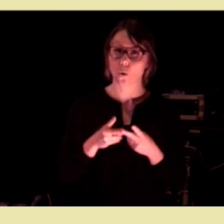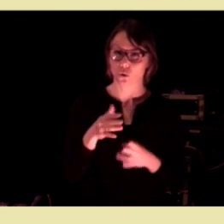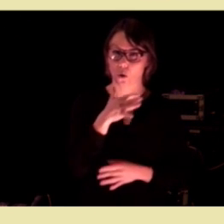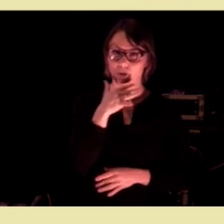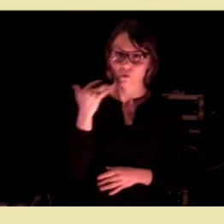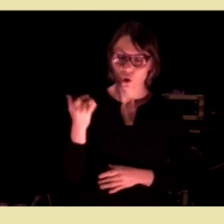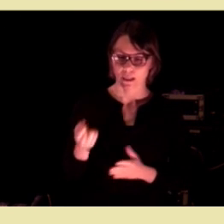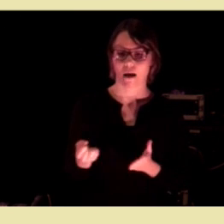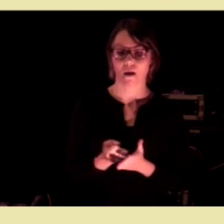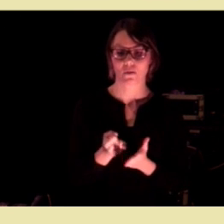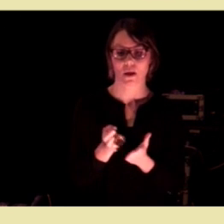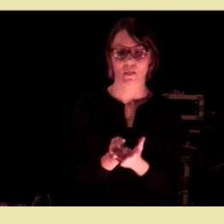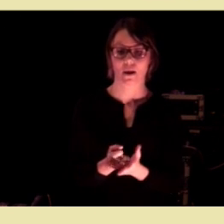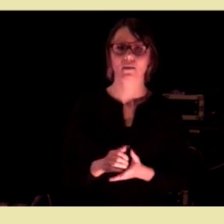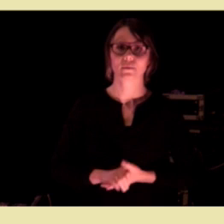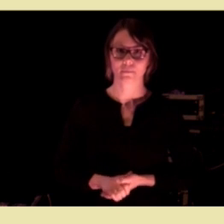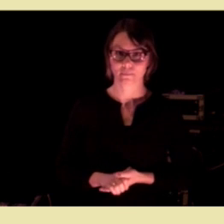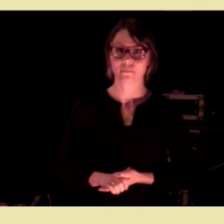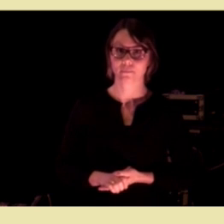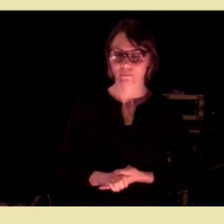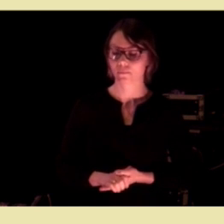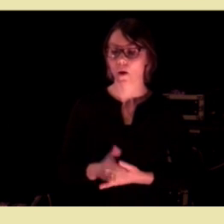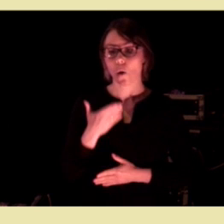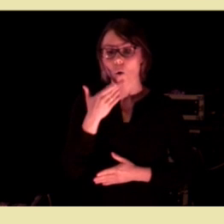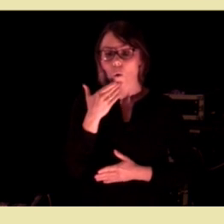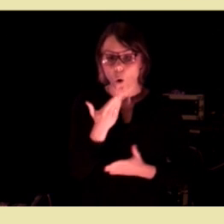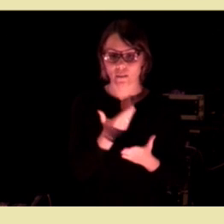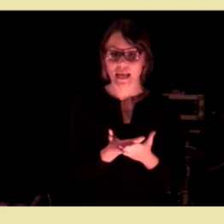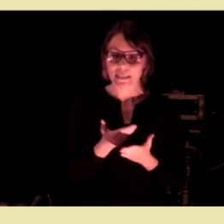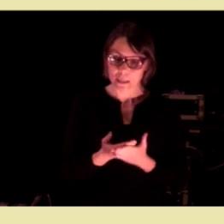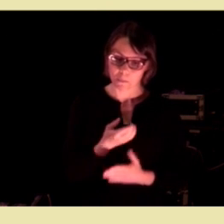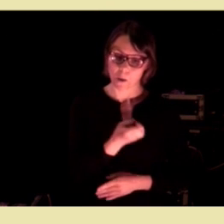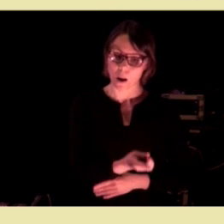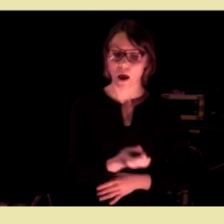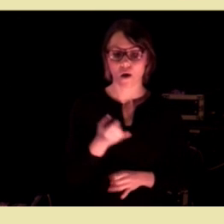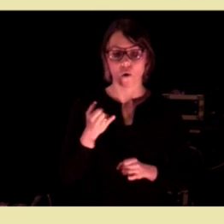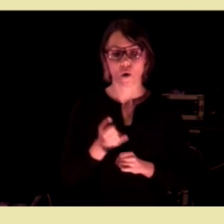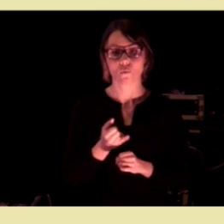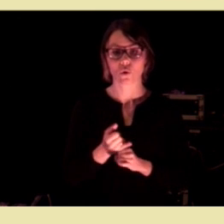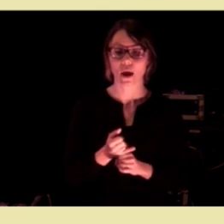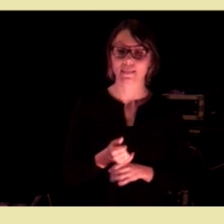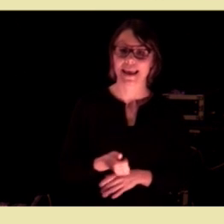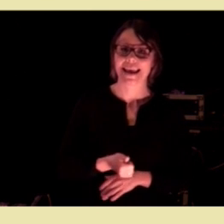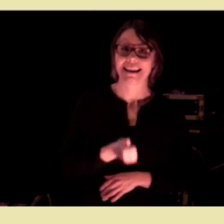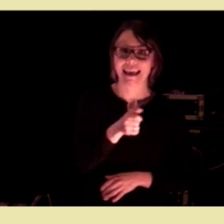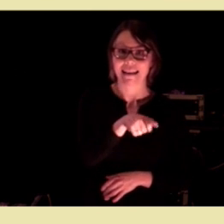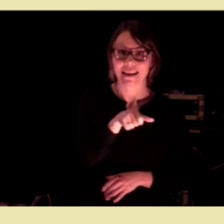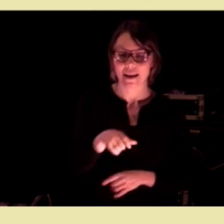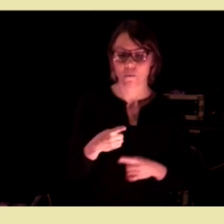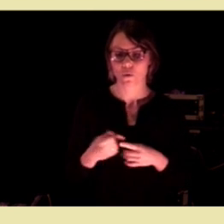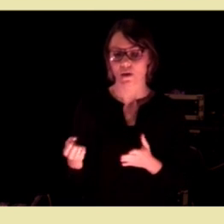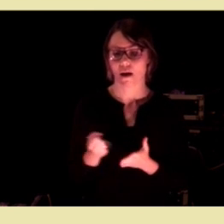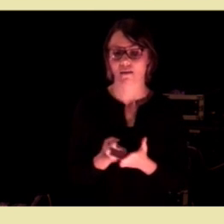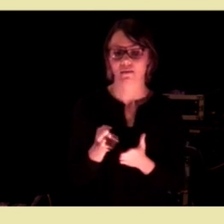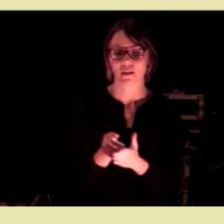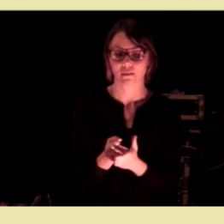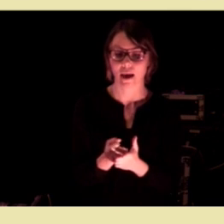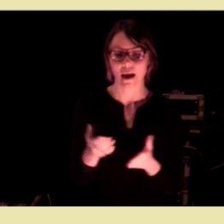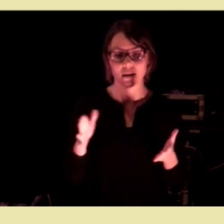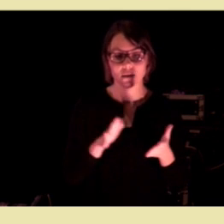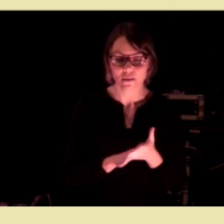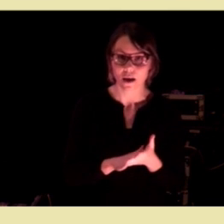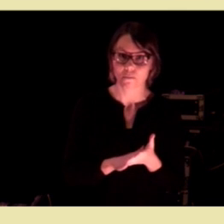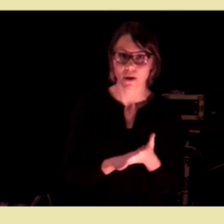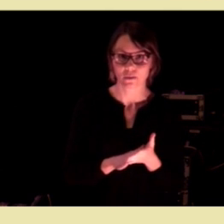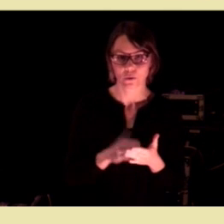fornøyde ansatte. Det er et godt eksempel på hvordan ledere og ansatte finner frem